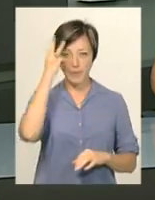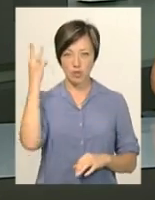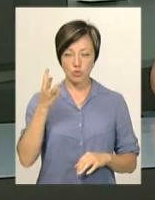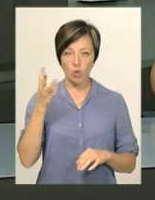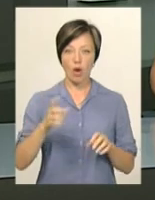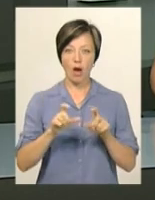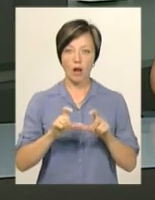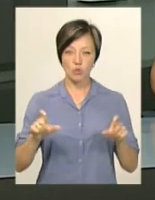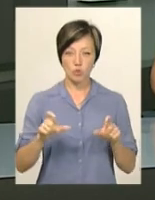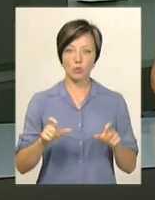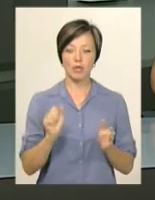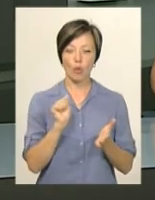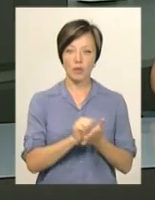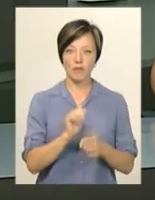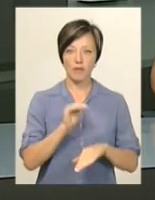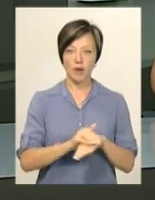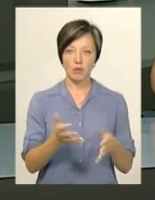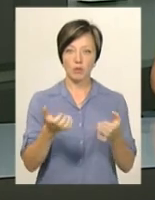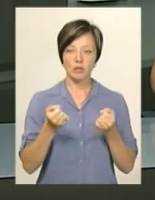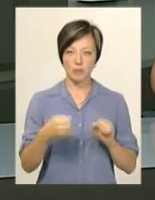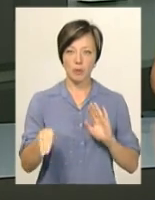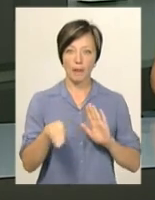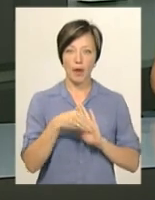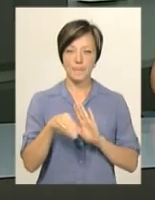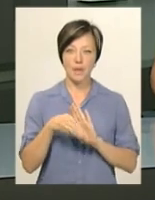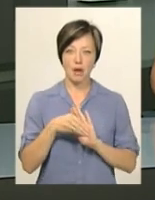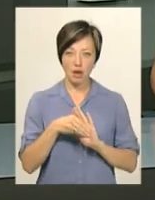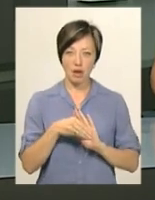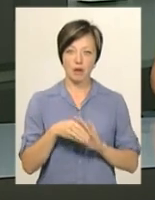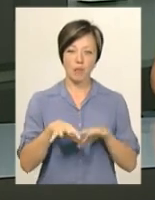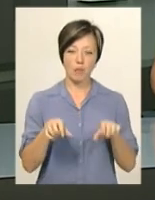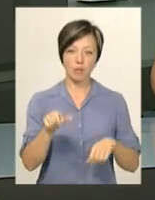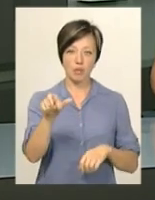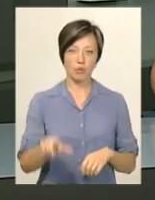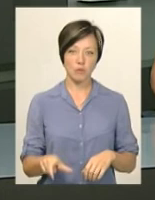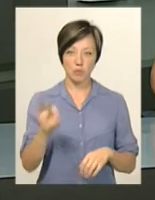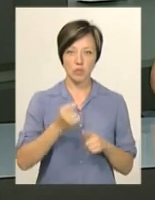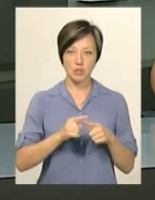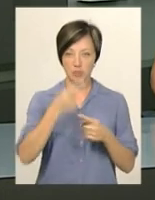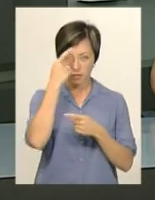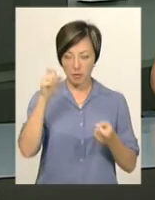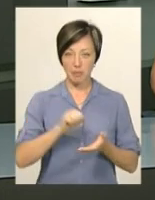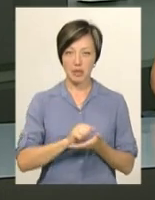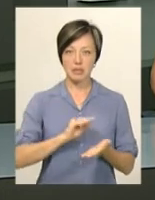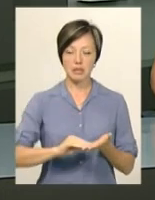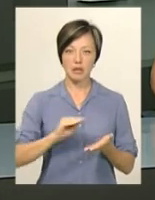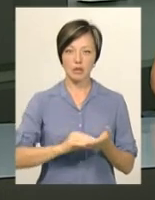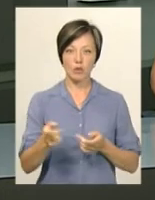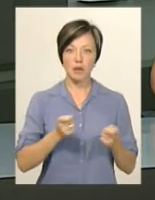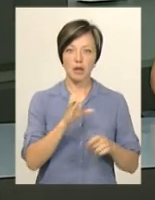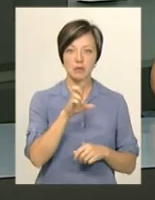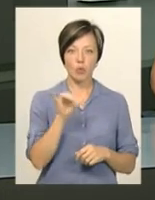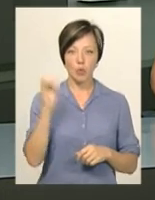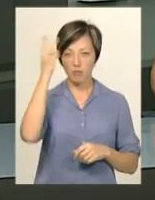гарнізону. Вони задокументували факт одержання неправомірної вигоди посадовцем. Про це повідомила прессекретар управління СБУ в